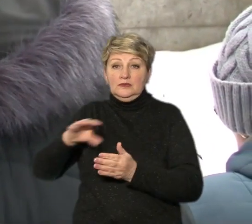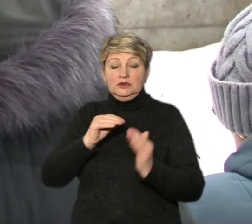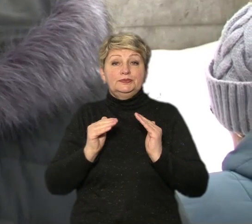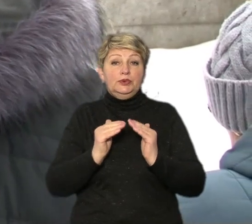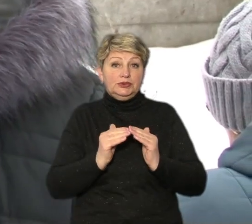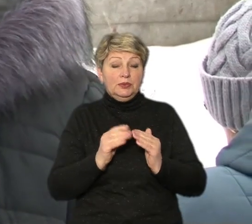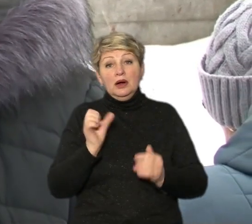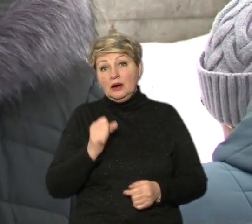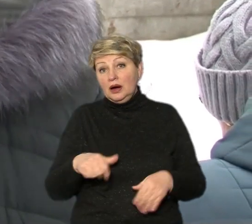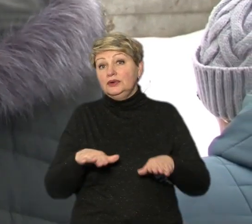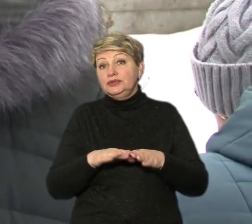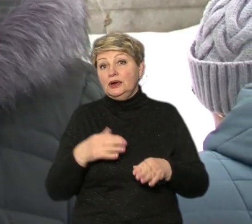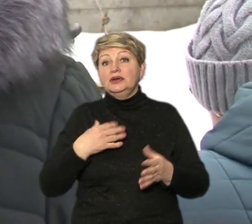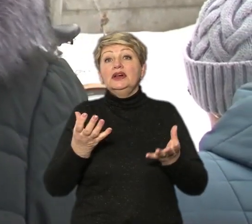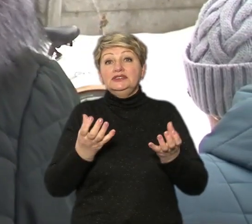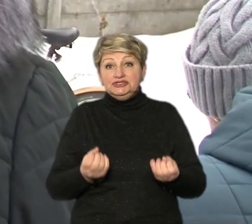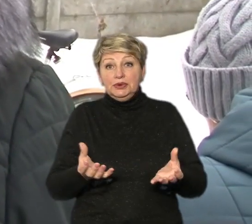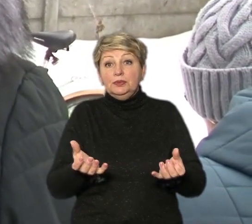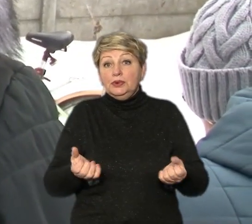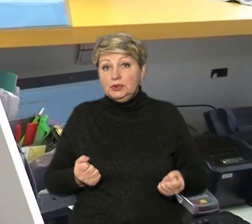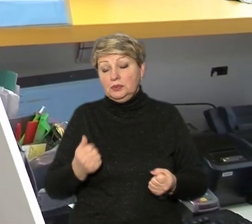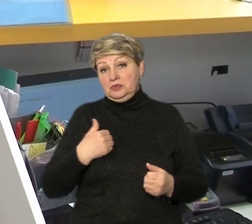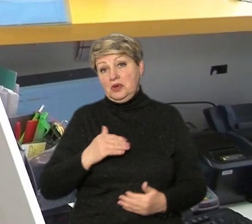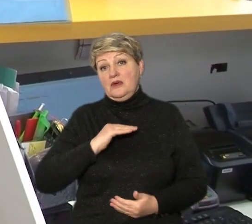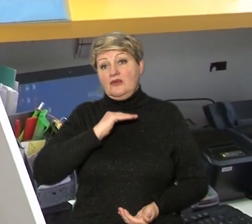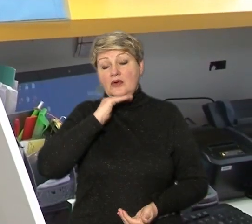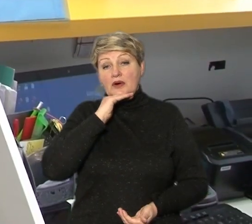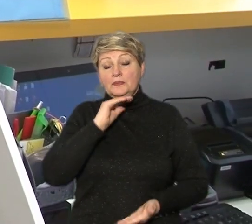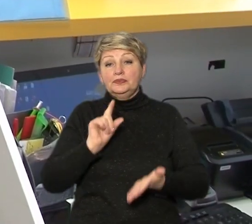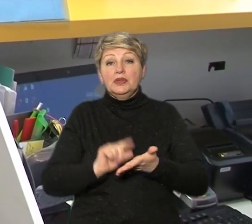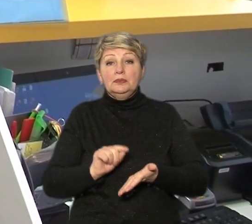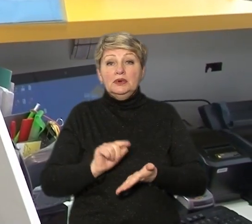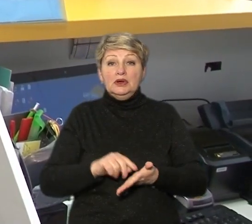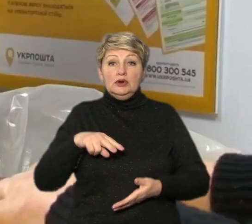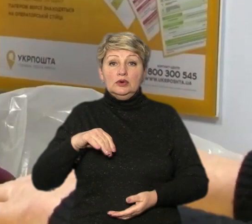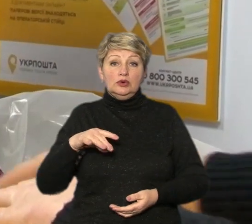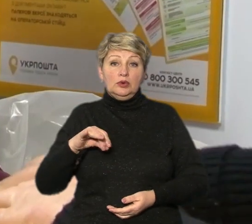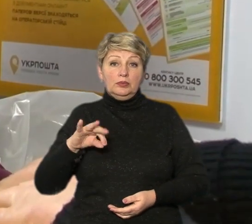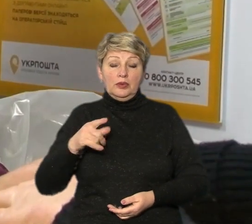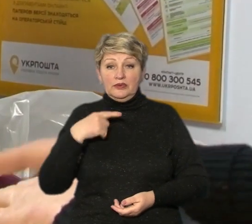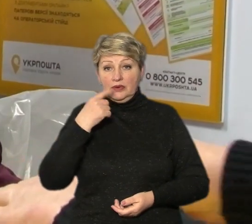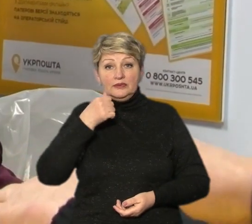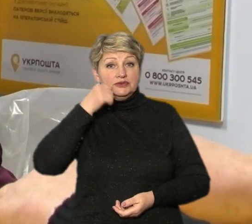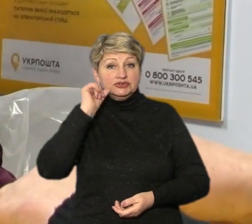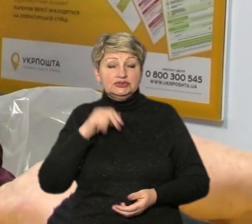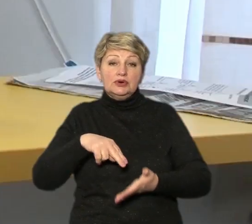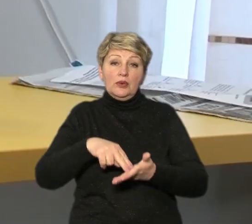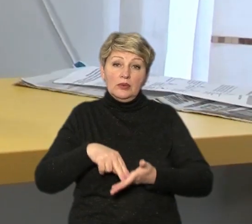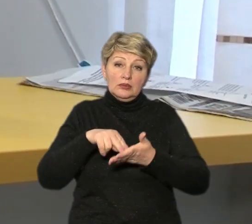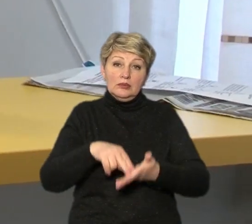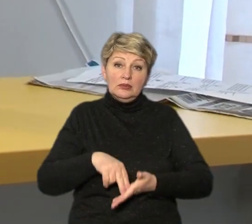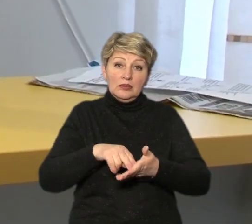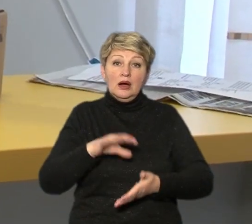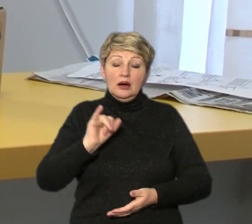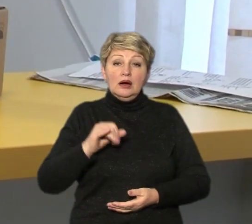А так я ще отримую, і мені якраз фото. Пенсіонерка Любов Бельська каже, вчора простила біля пошти, а